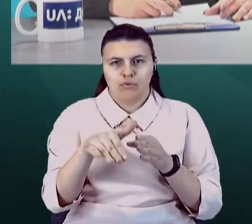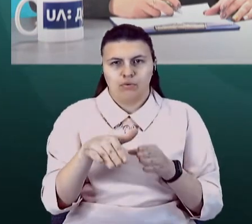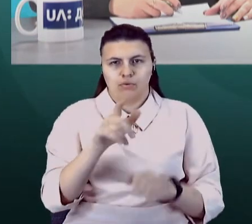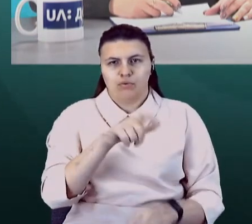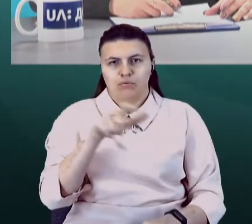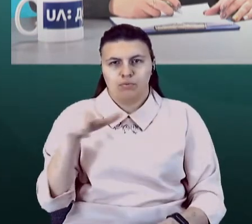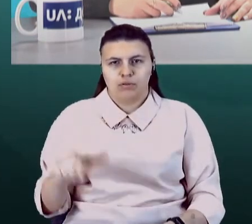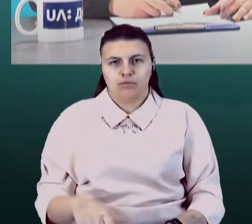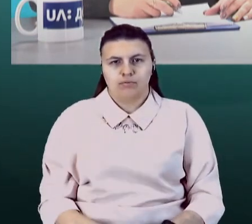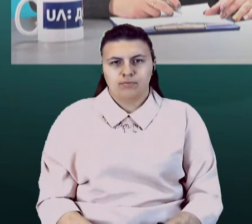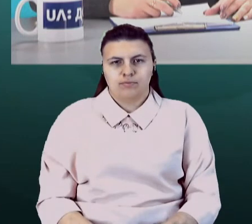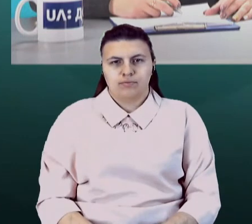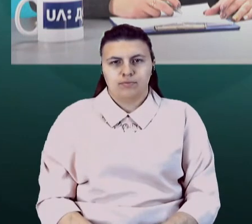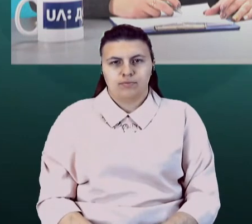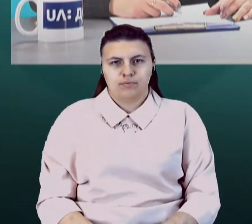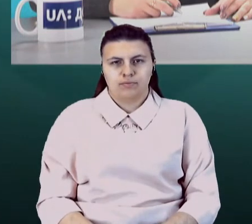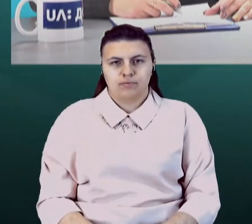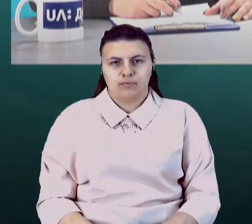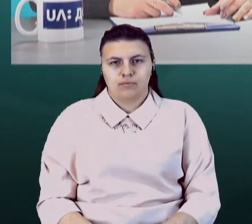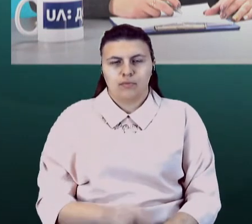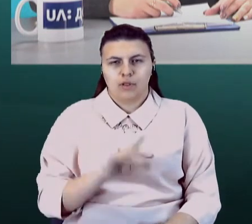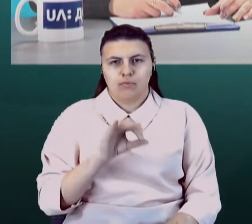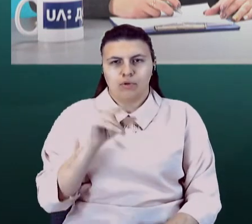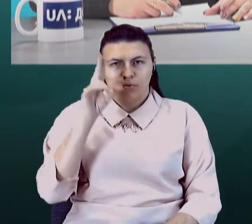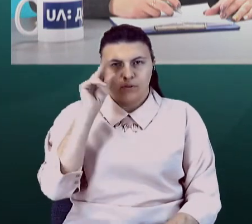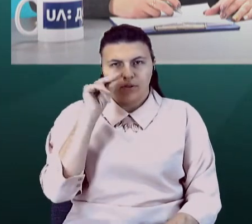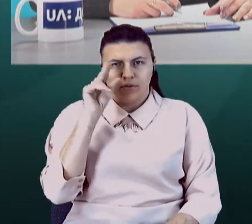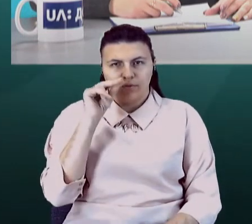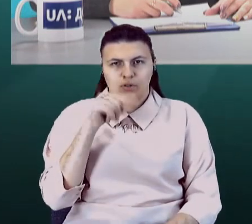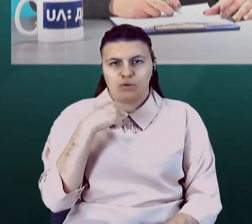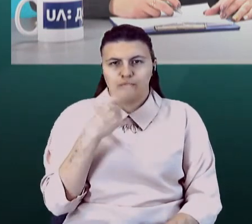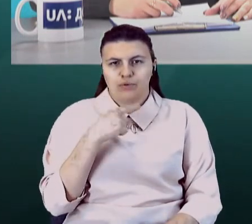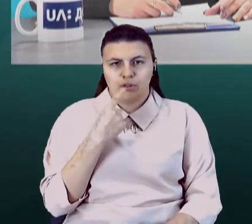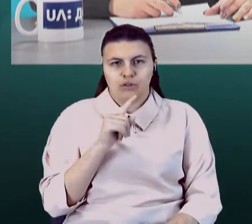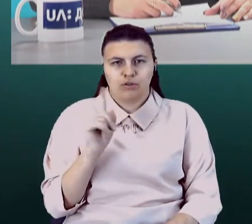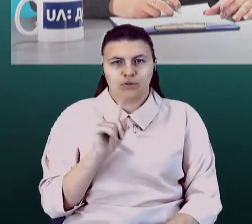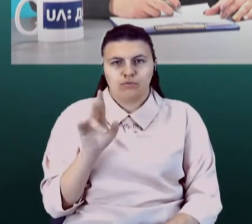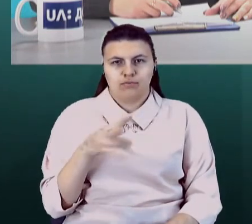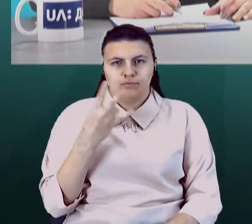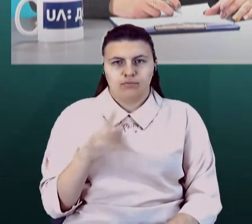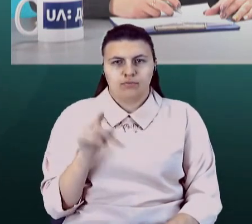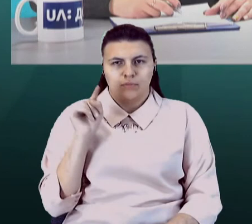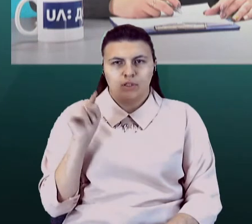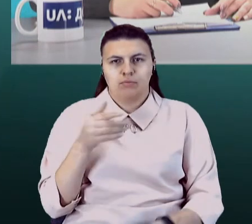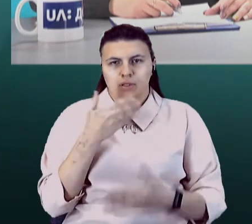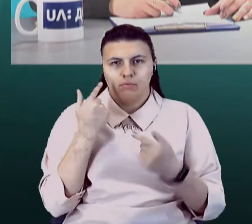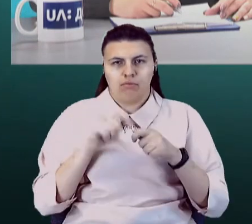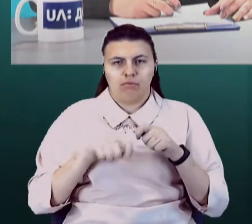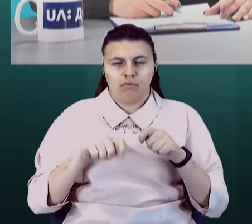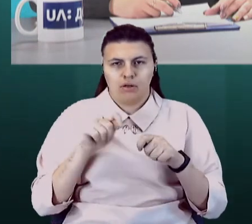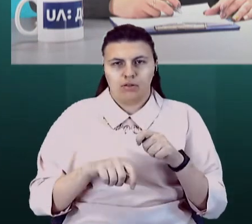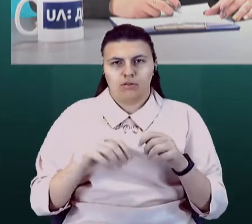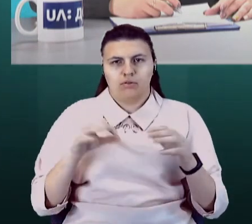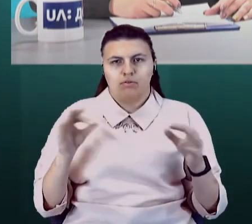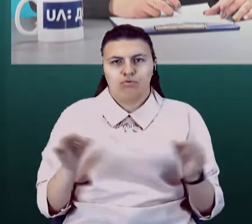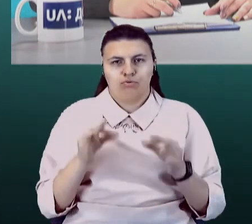І про цифри, звісно ж, говорити щось не варто, тому що там немає тестів, немає ліків для